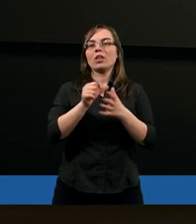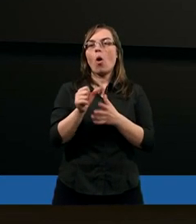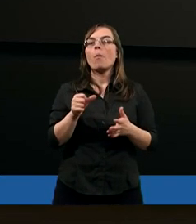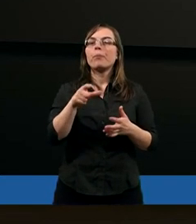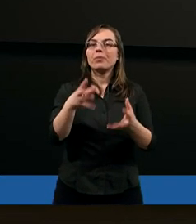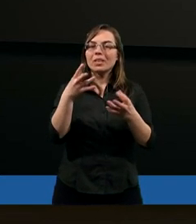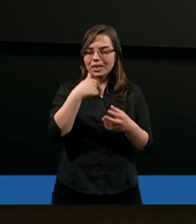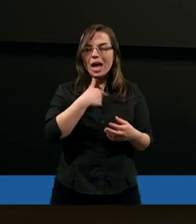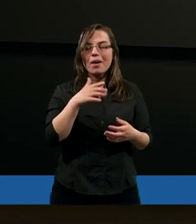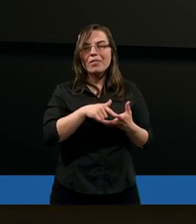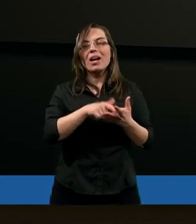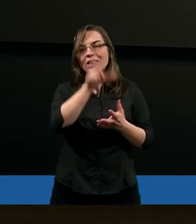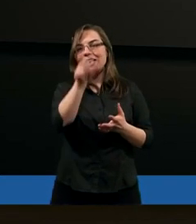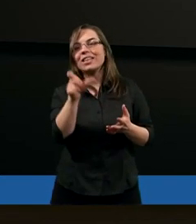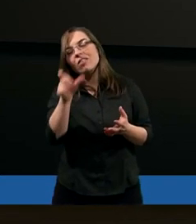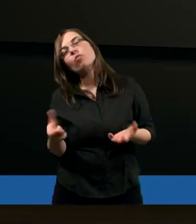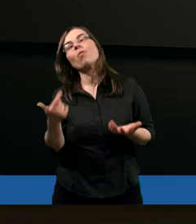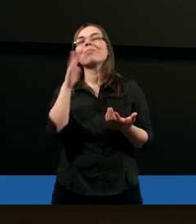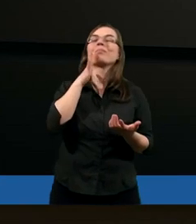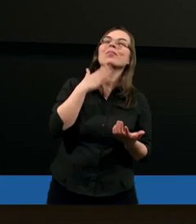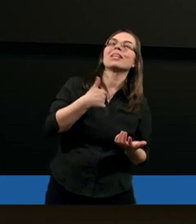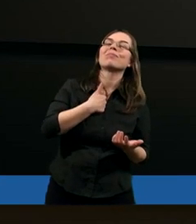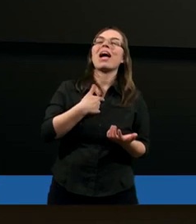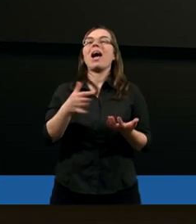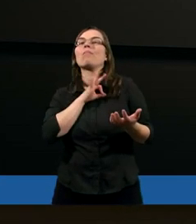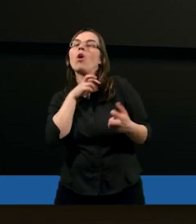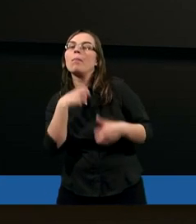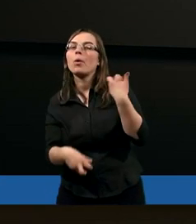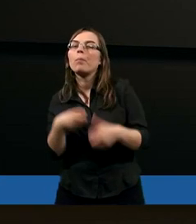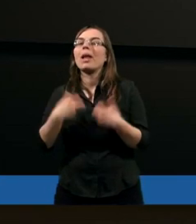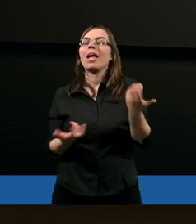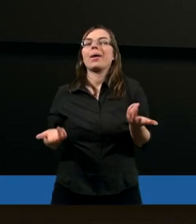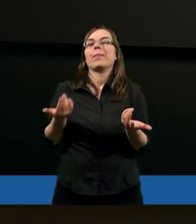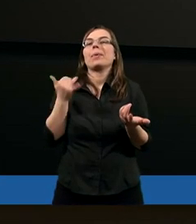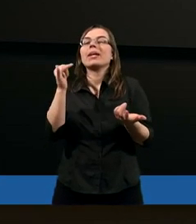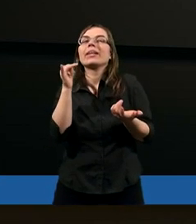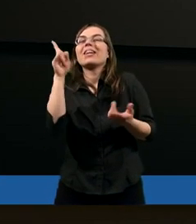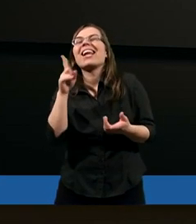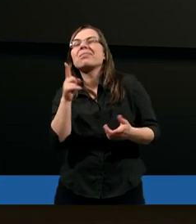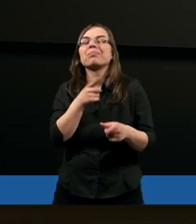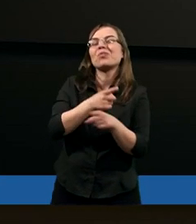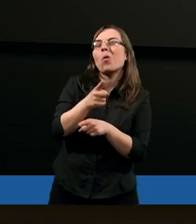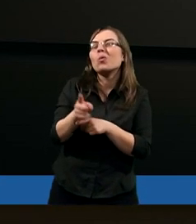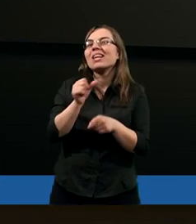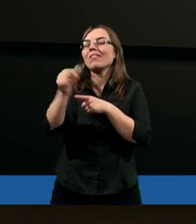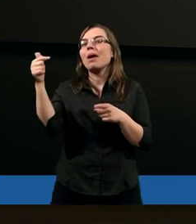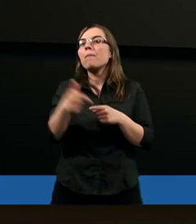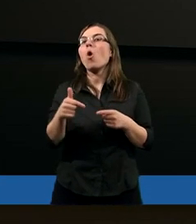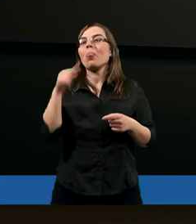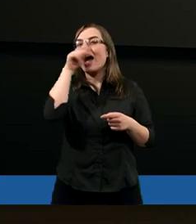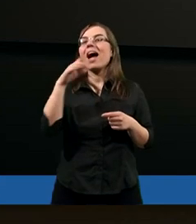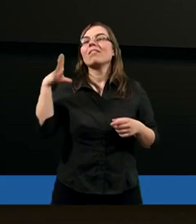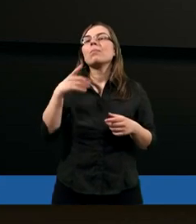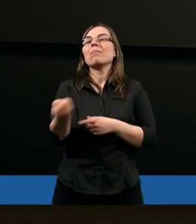Ma swoje indywidua i swoje problemy i czasami dokuczliwe potrafi być nawet